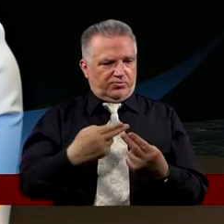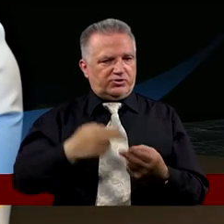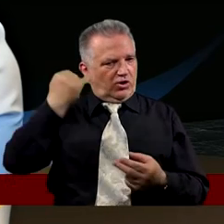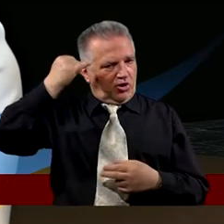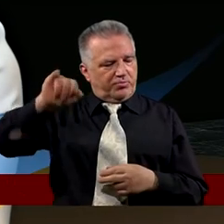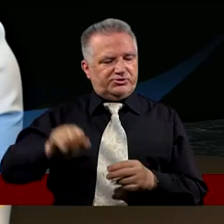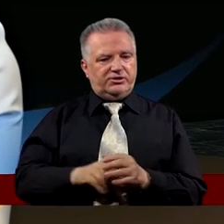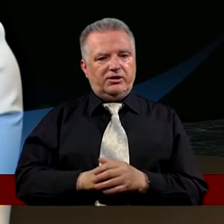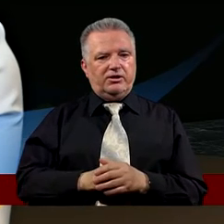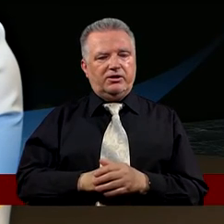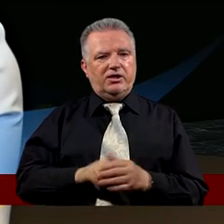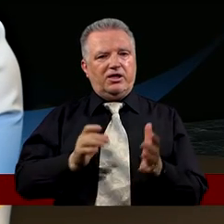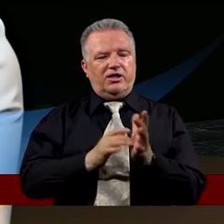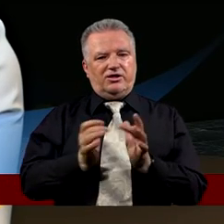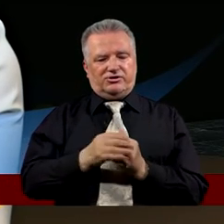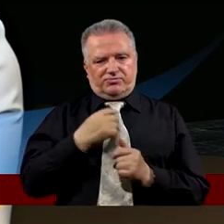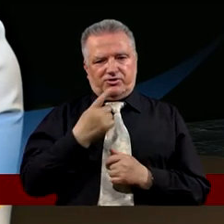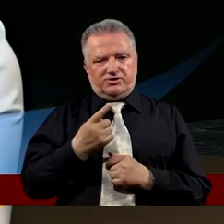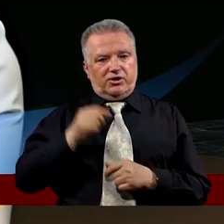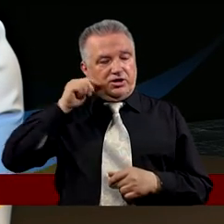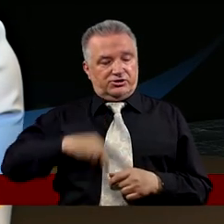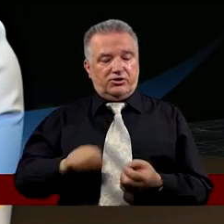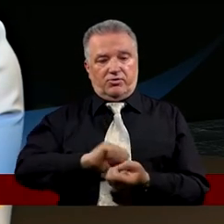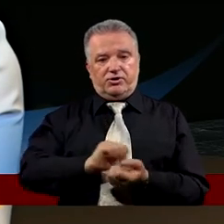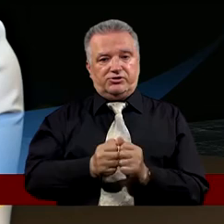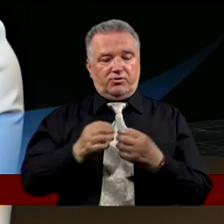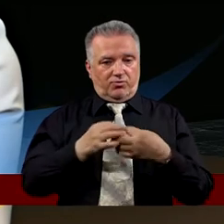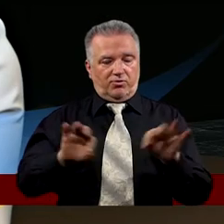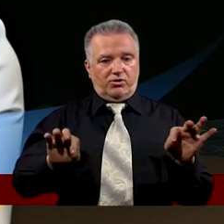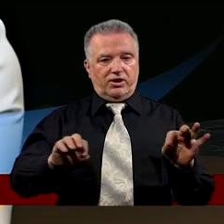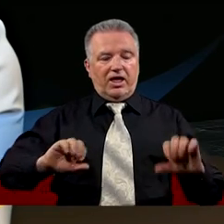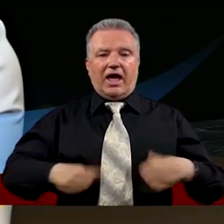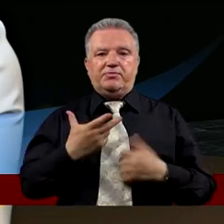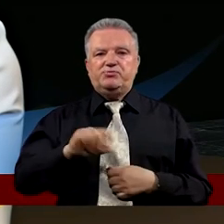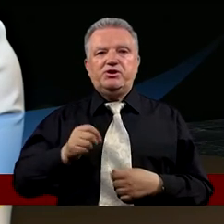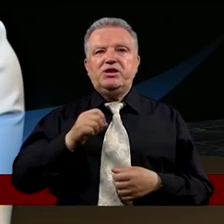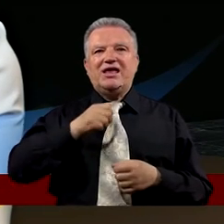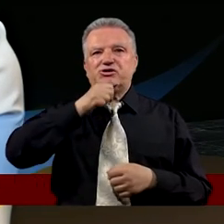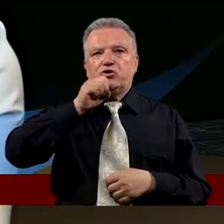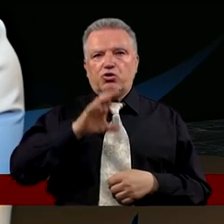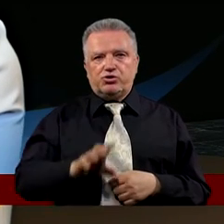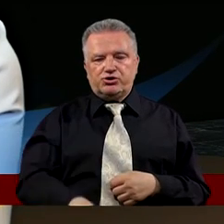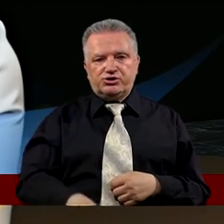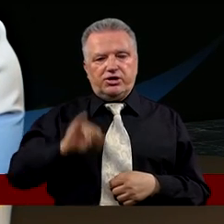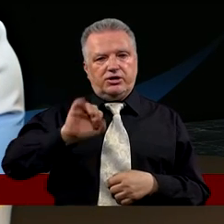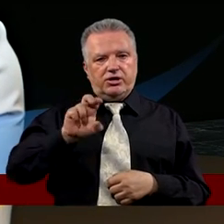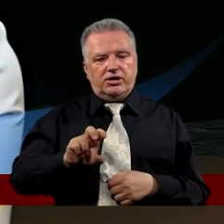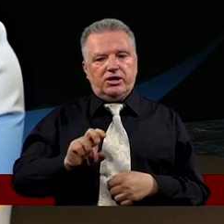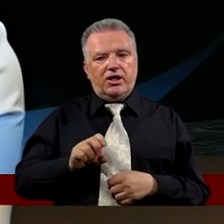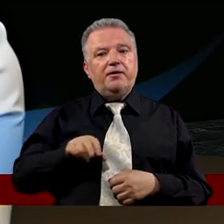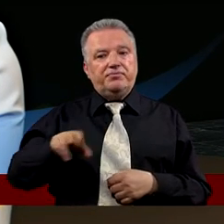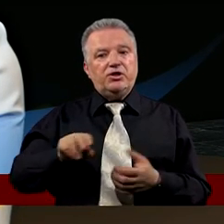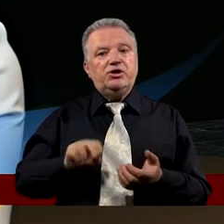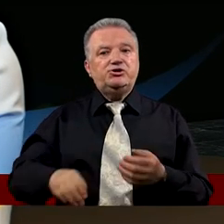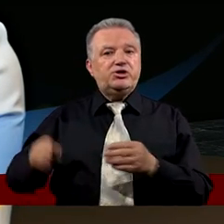obcych Na to Jezus A zatem synowie są wolni A żebyśmy ich nie zgorszyli Idź nad morze